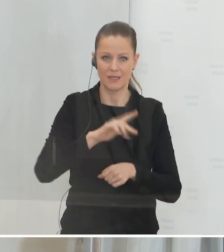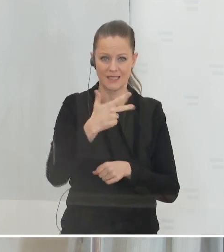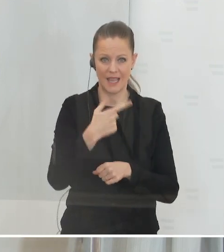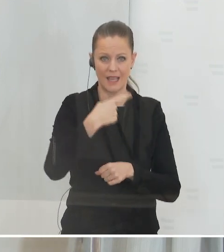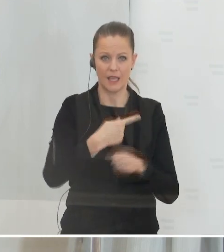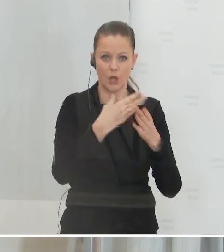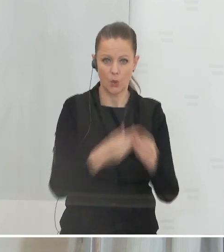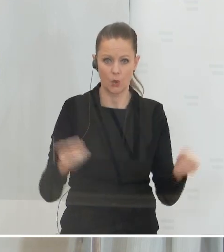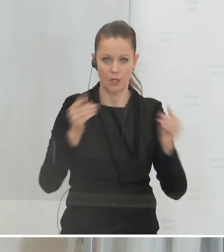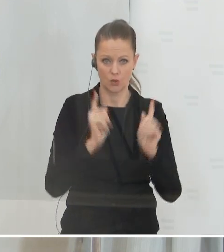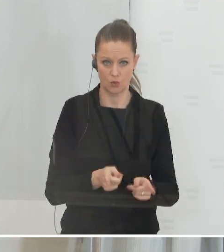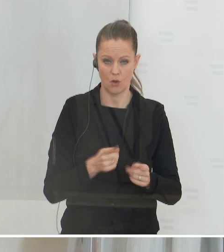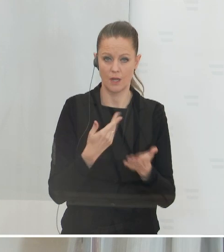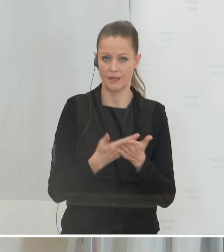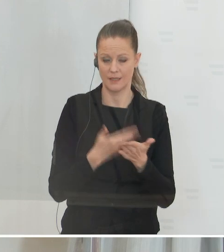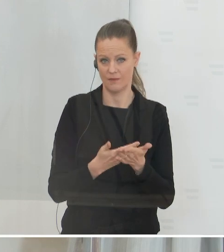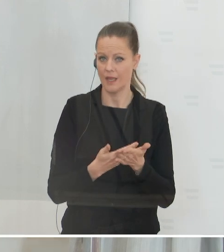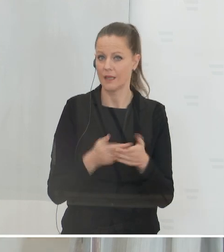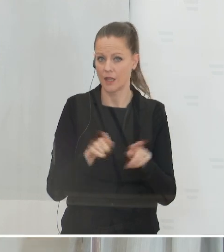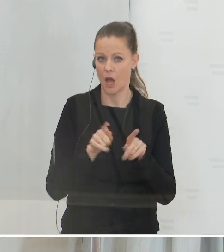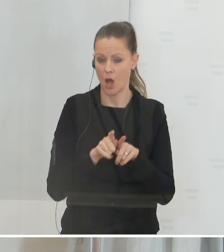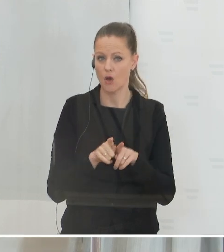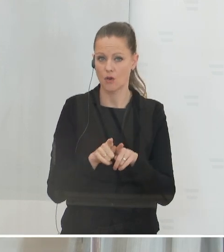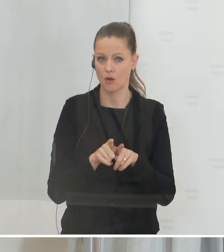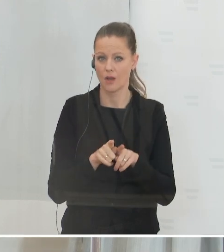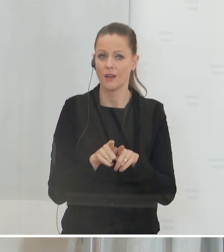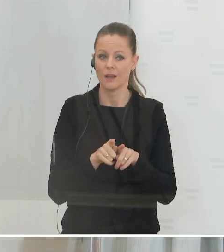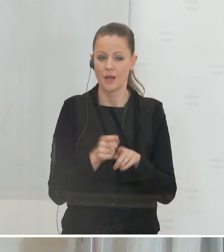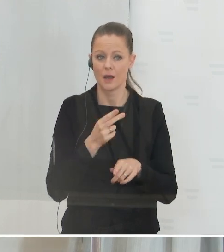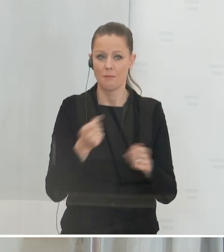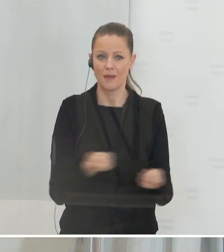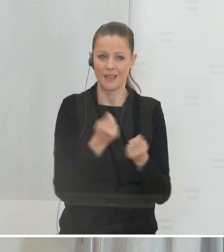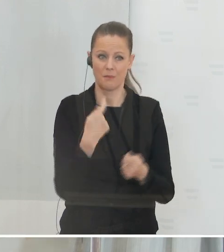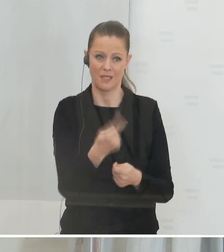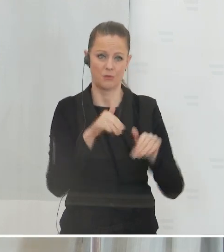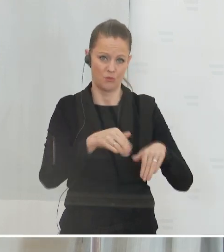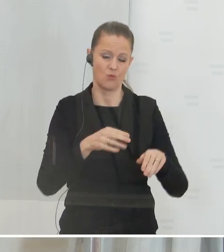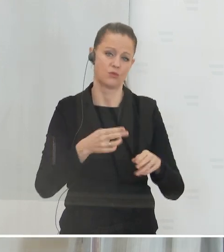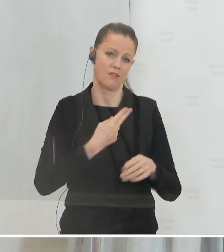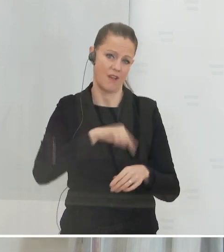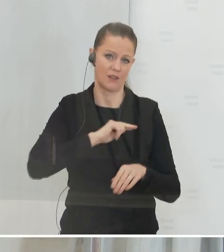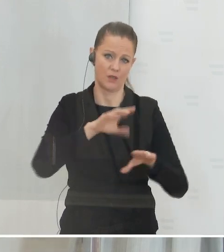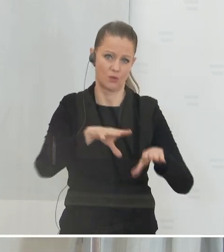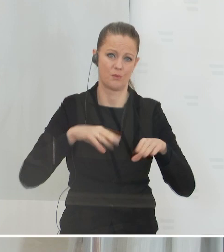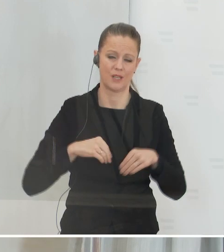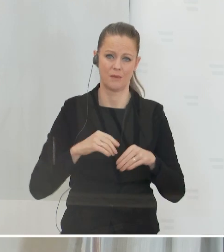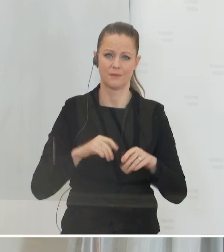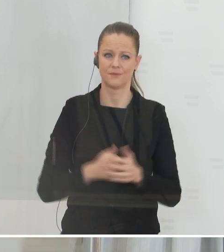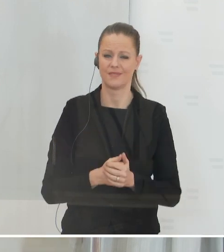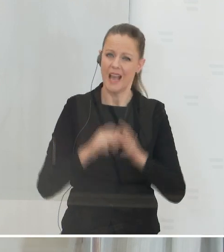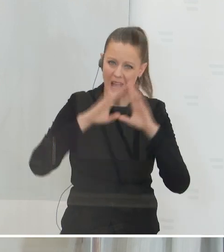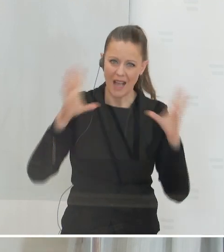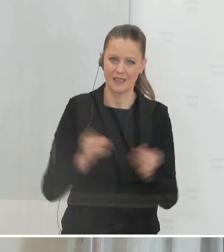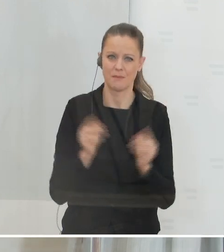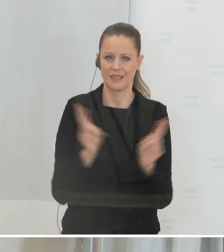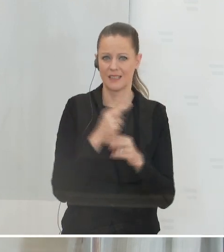ist klar, dass sich die Verantwortlichkeit auf die Betriebe verlagert. Und es gibt nicht Bereiche. Und ich glaube, das macht es etwas schwieriger als allgemein zu sagen, wo